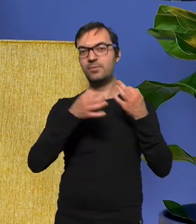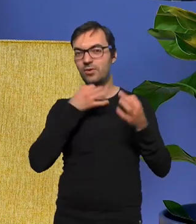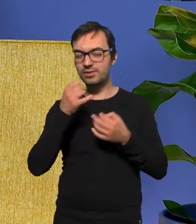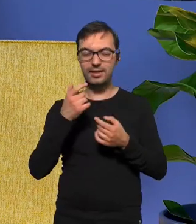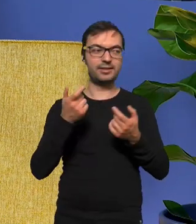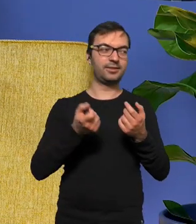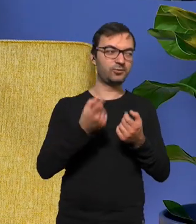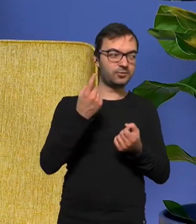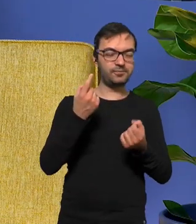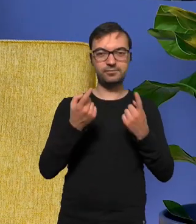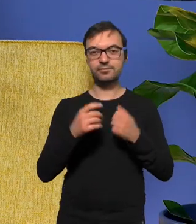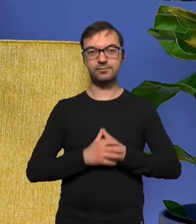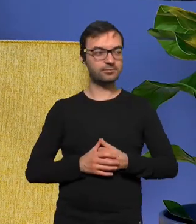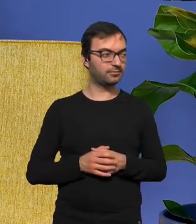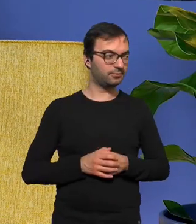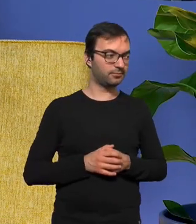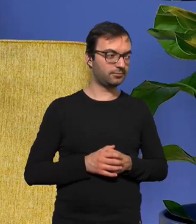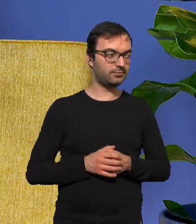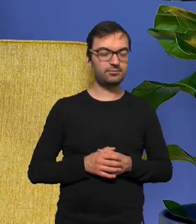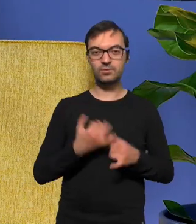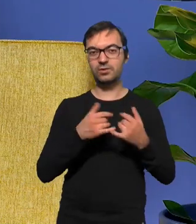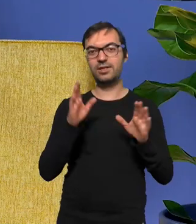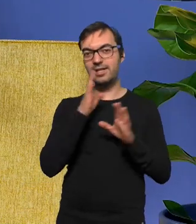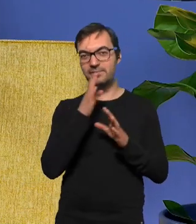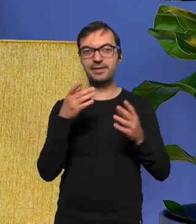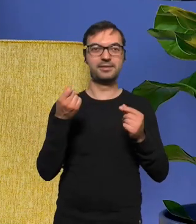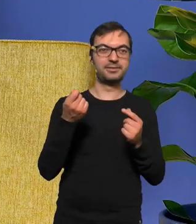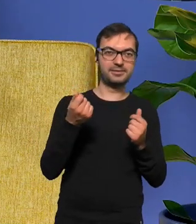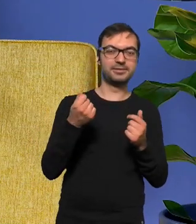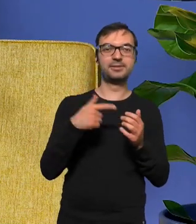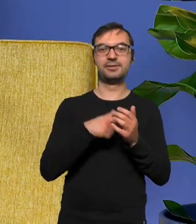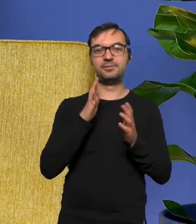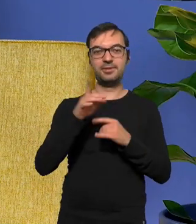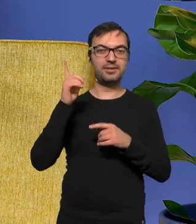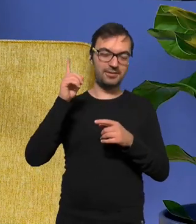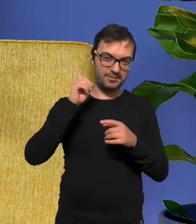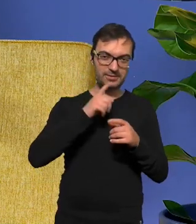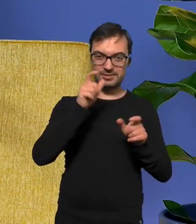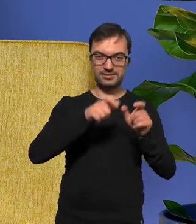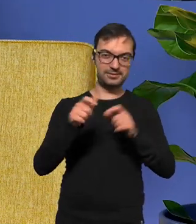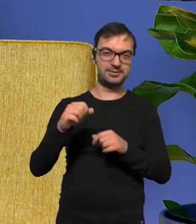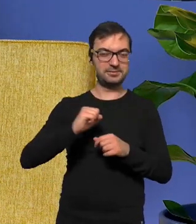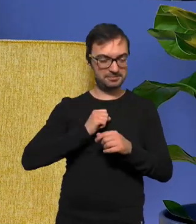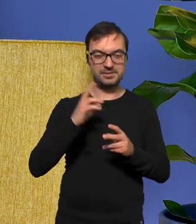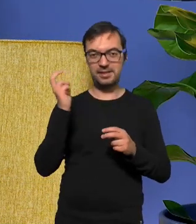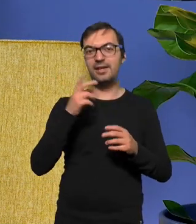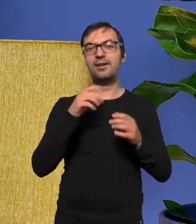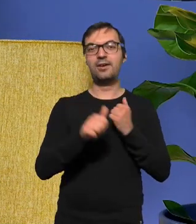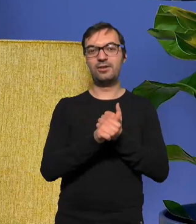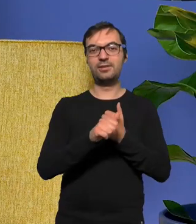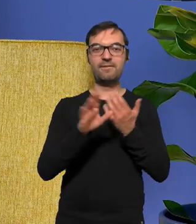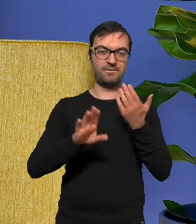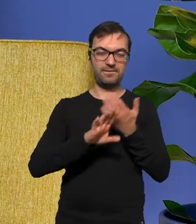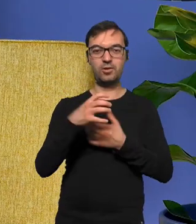różne takie klimaciki takie tegesy gdzie będą ziomeczki i będziemy coś razem robić chodzi o